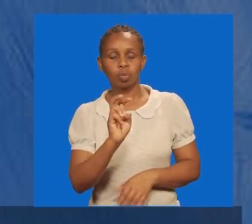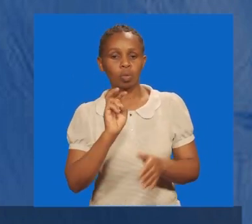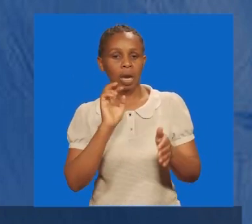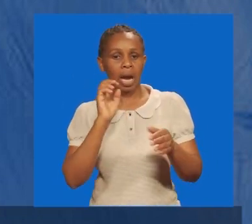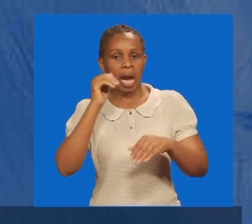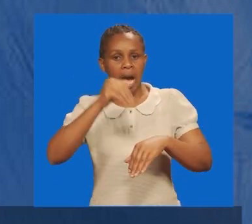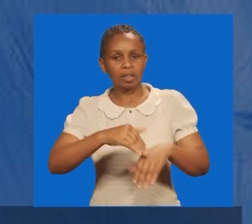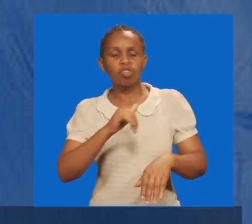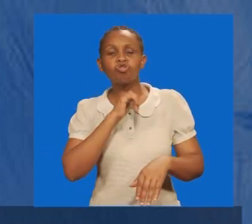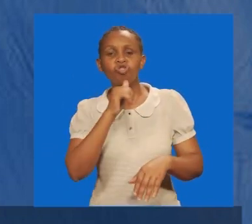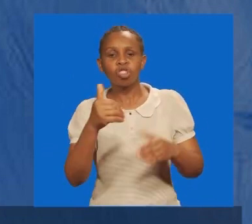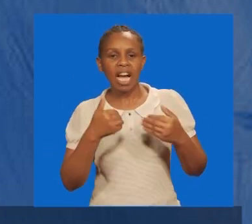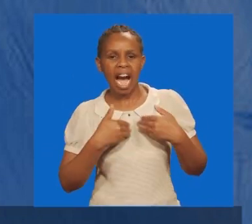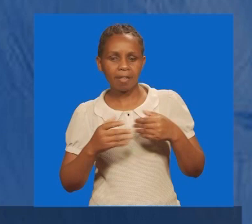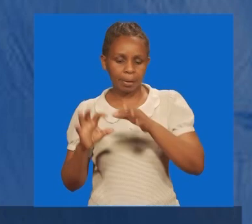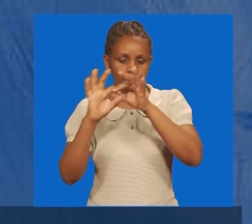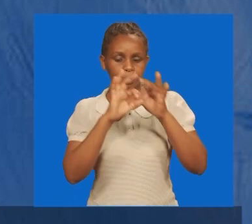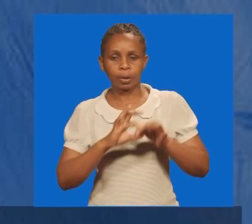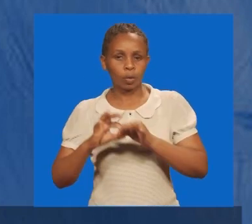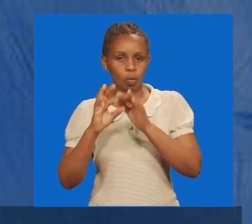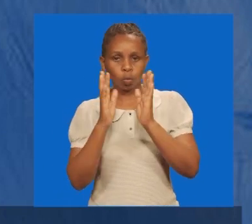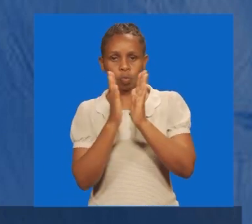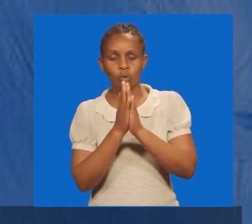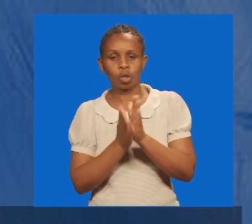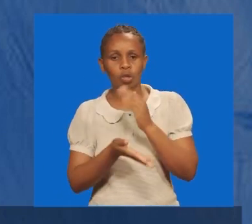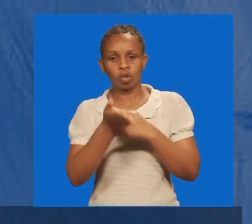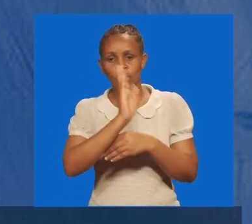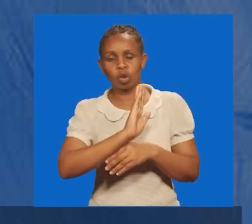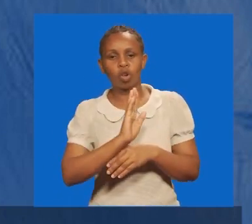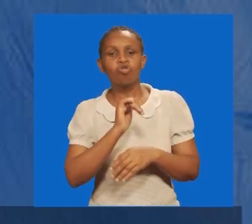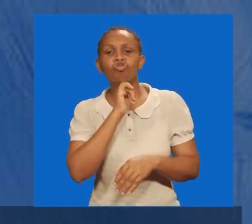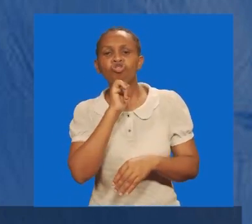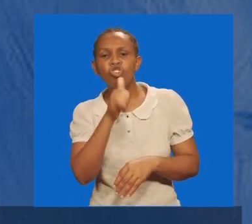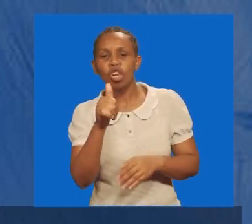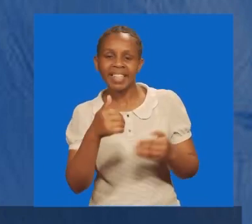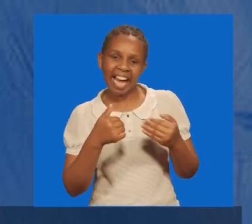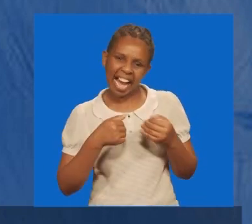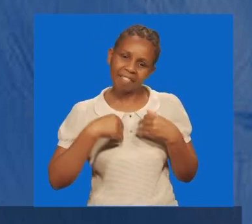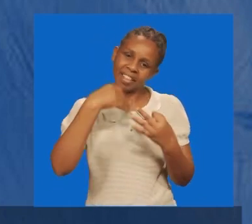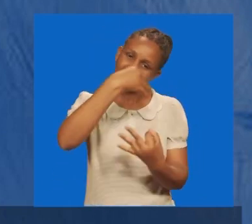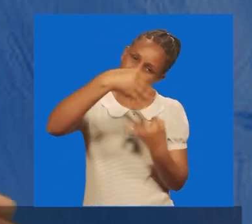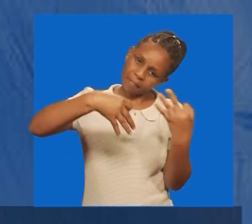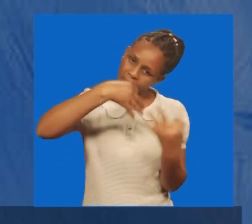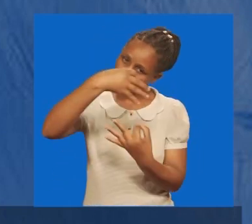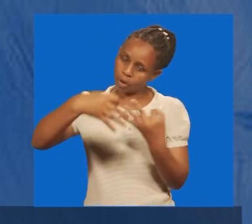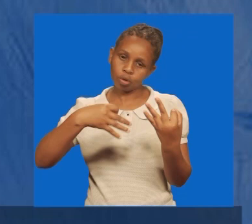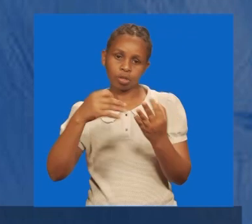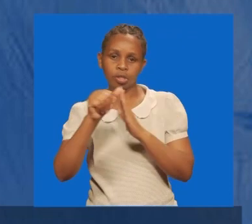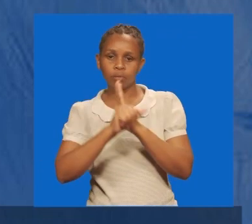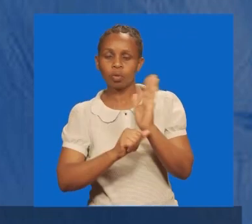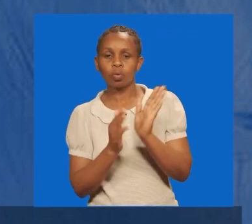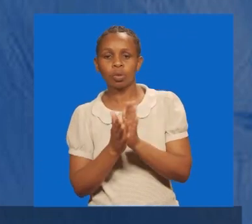ushirika na mungu. You are not having fellowship with God. Kutokua na